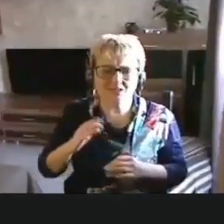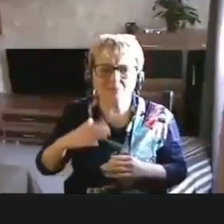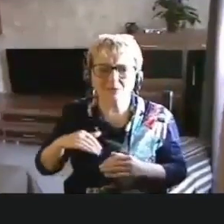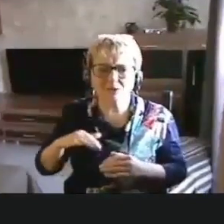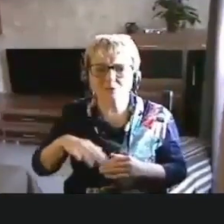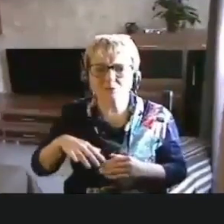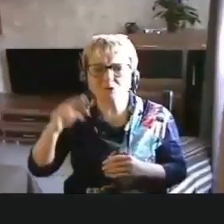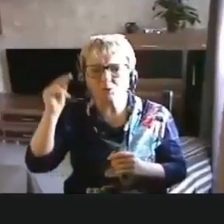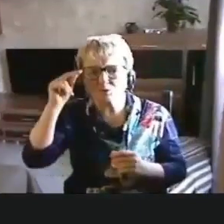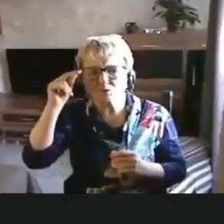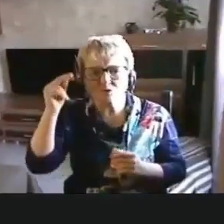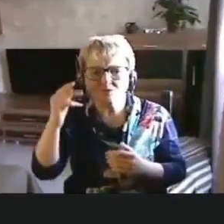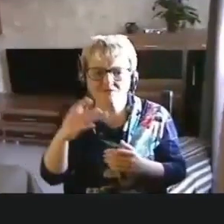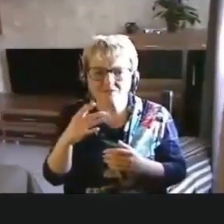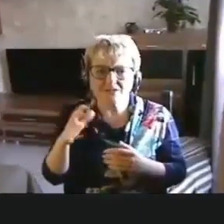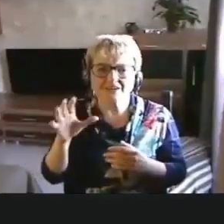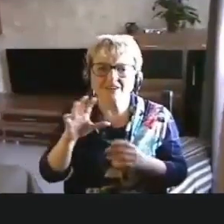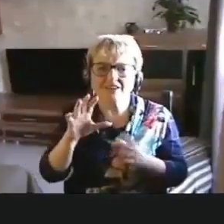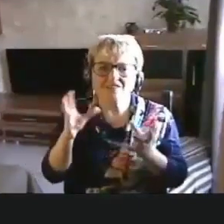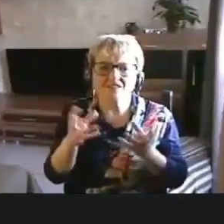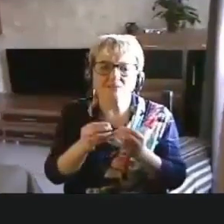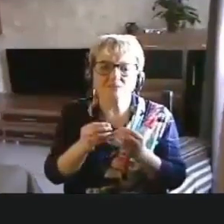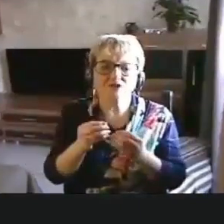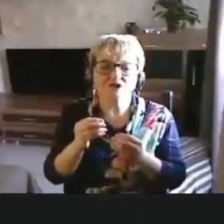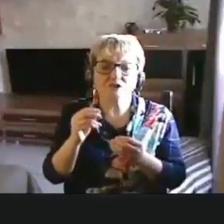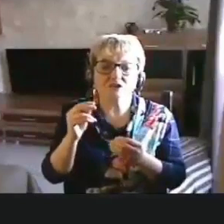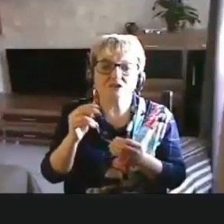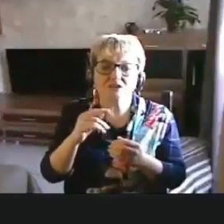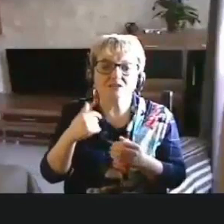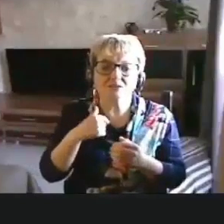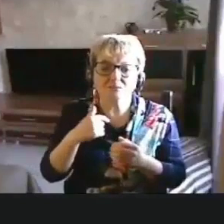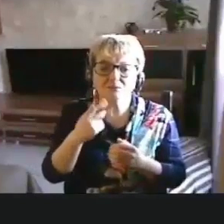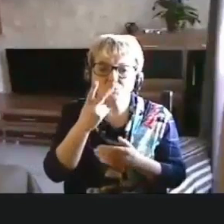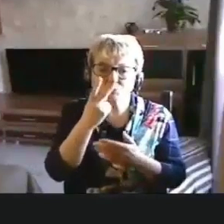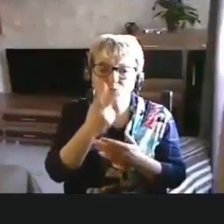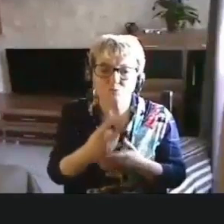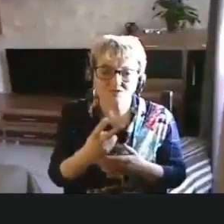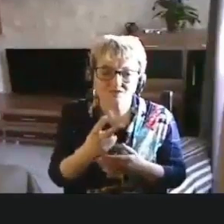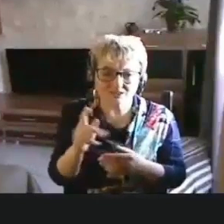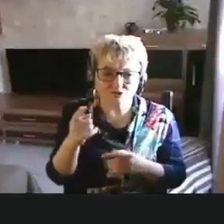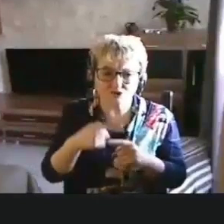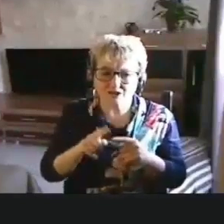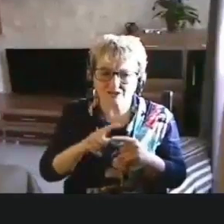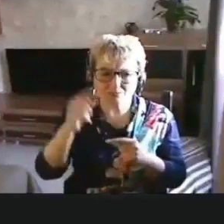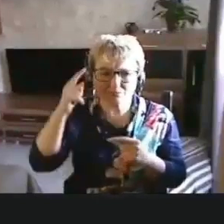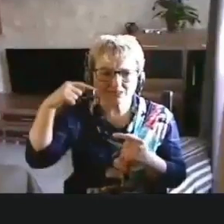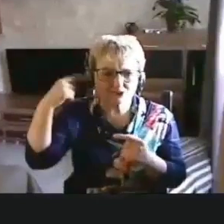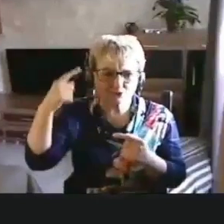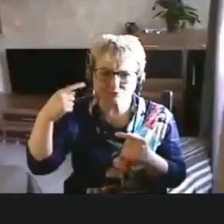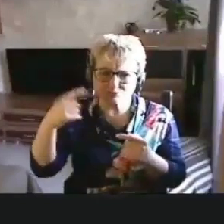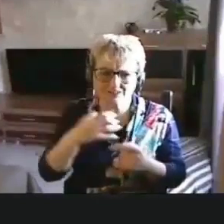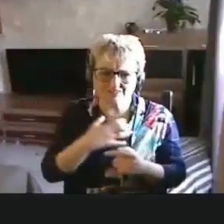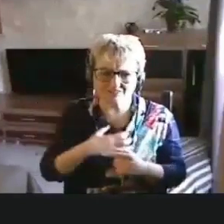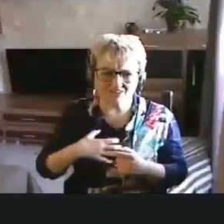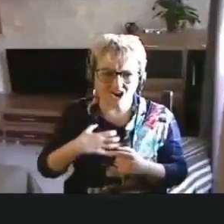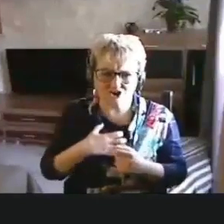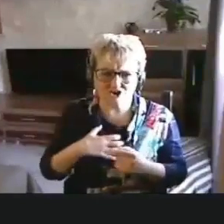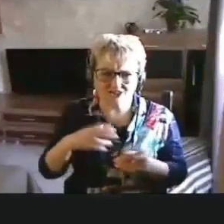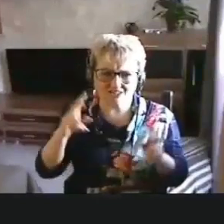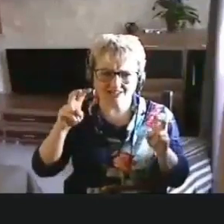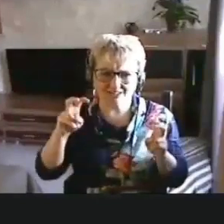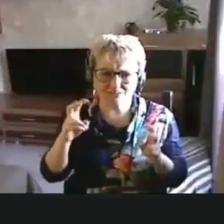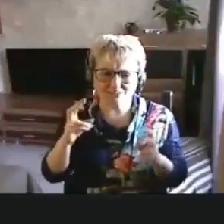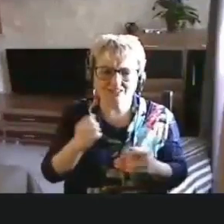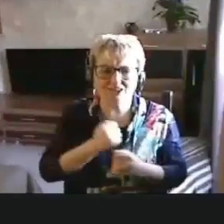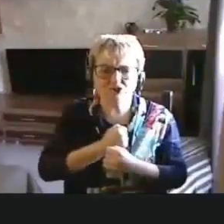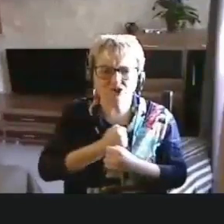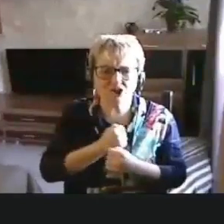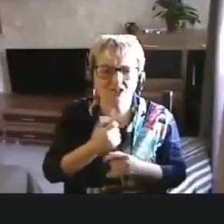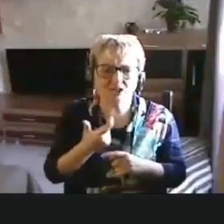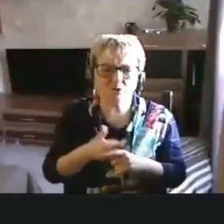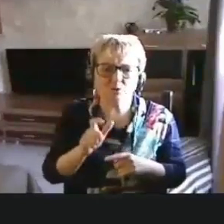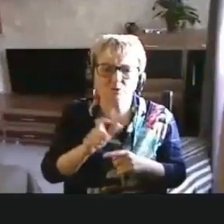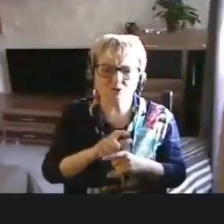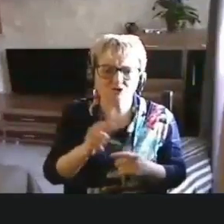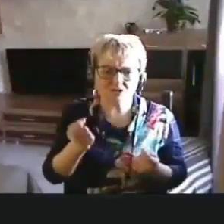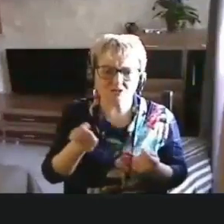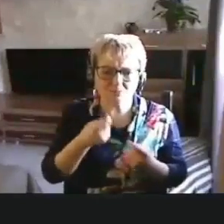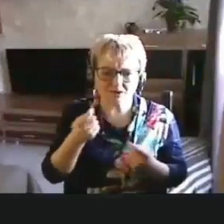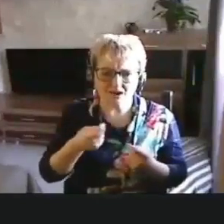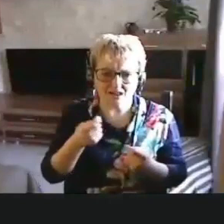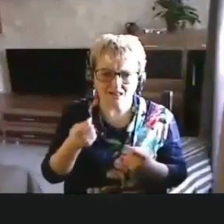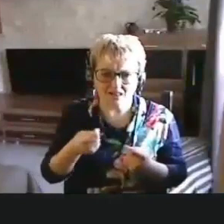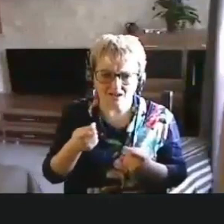учеба. Короче, я думаю, что мы увидели, что это безумно важная тема, к сожалению, пока очень мало